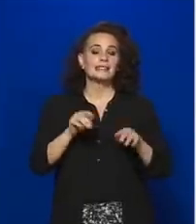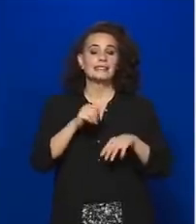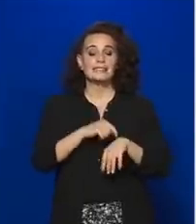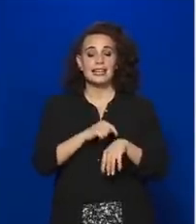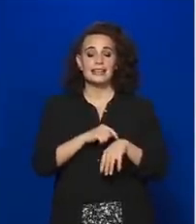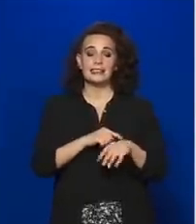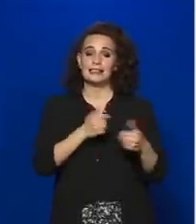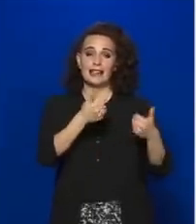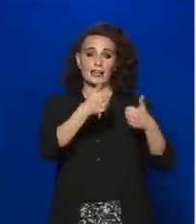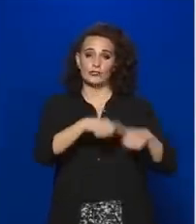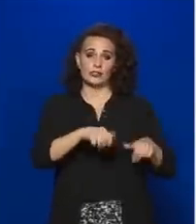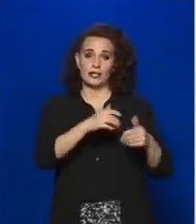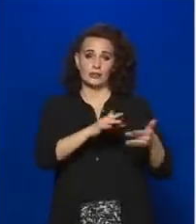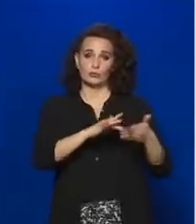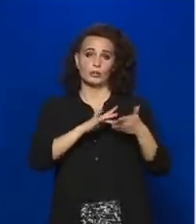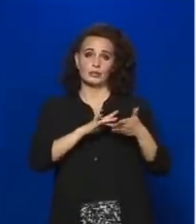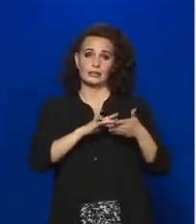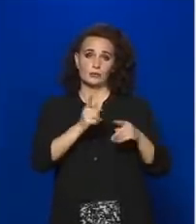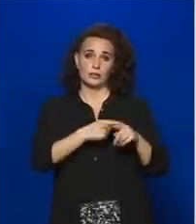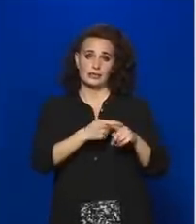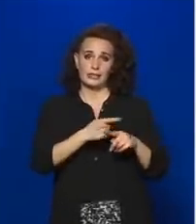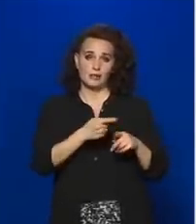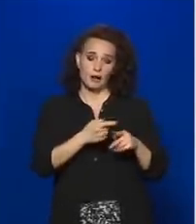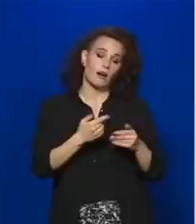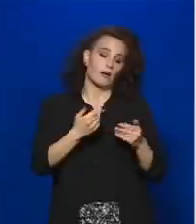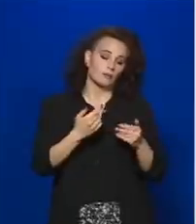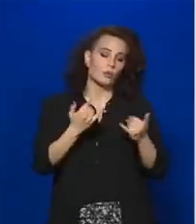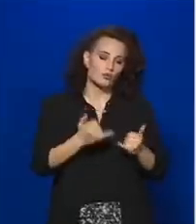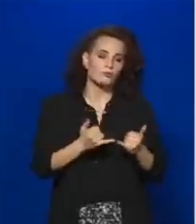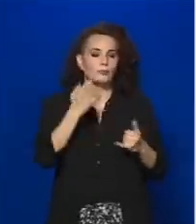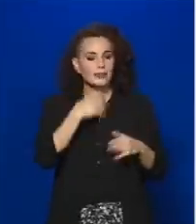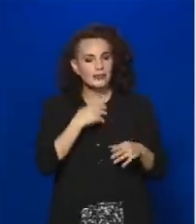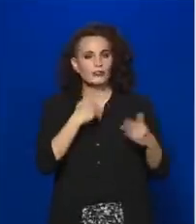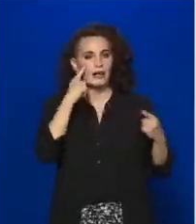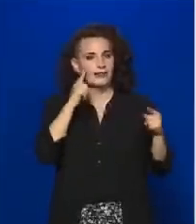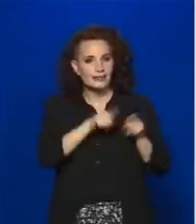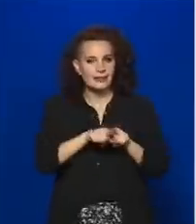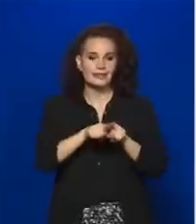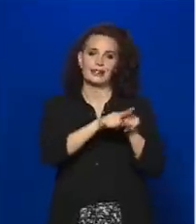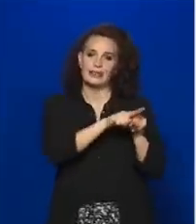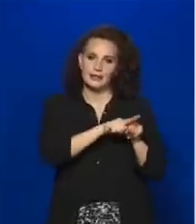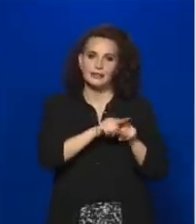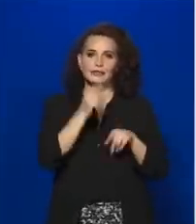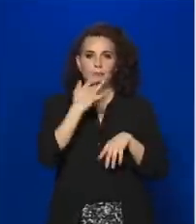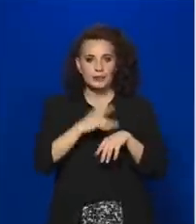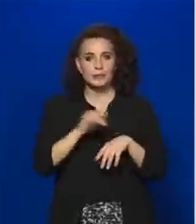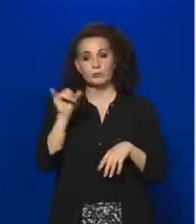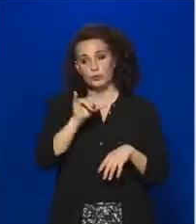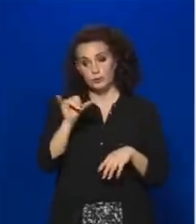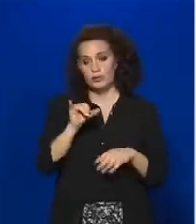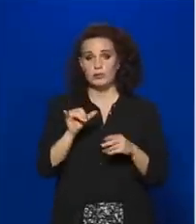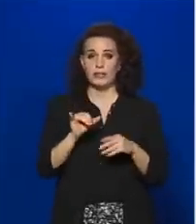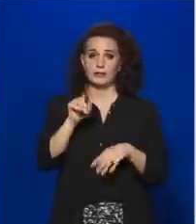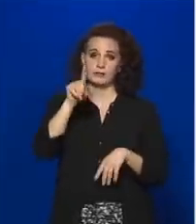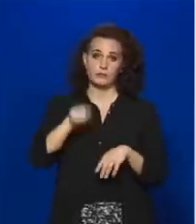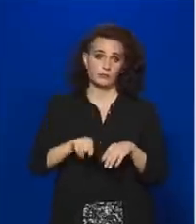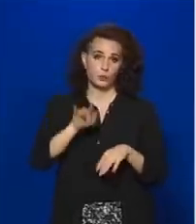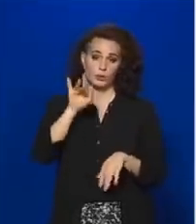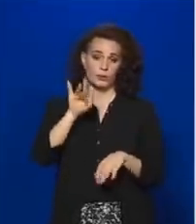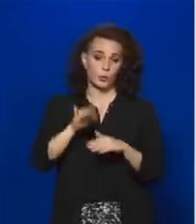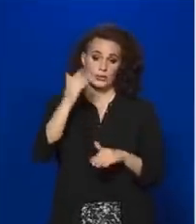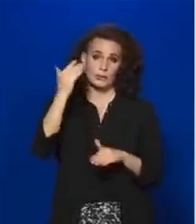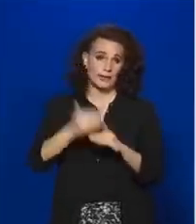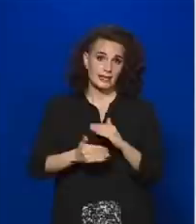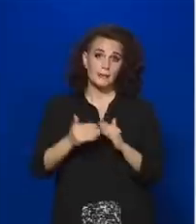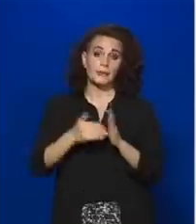magyar politika is egyetértett. Tehát a kijárási korlátozások fenntartásában például Budapesten a hónap közepéig még